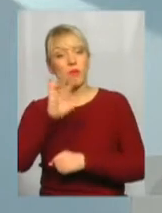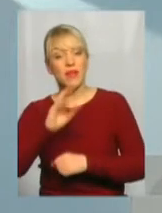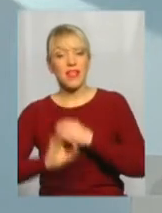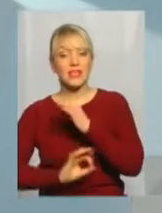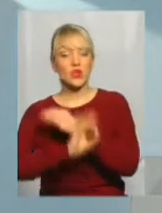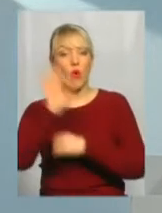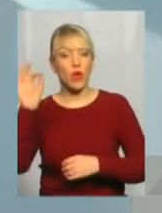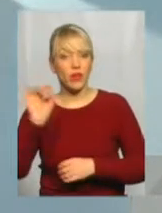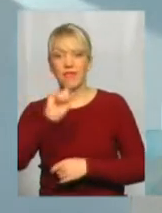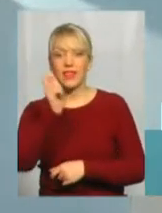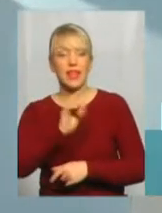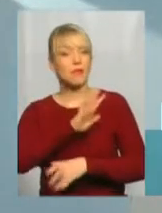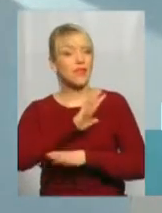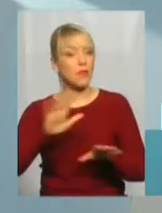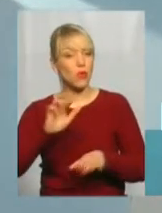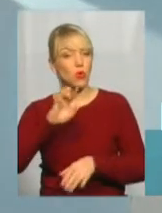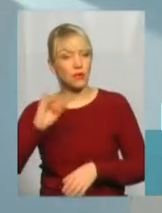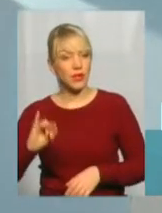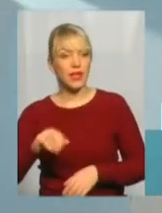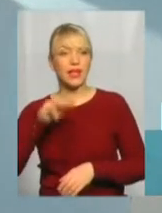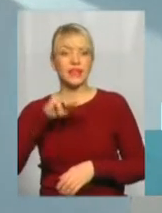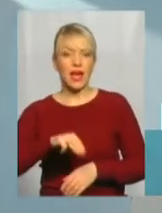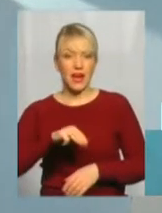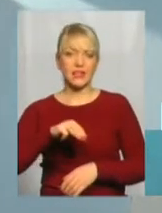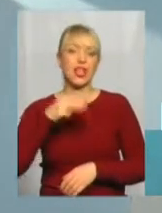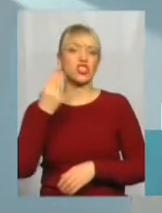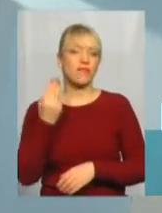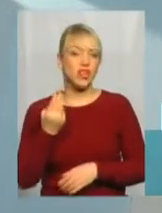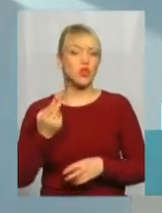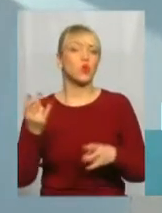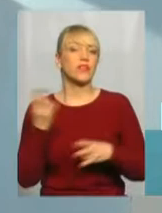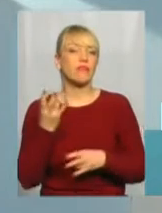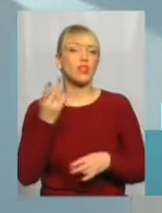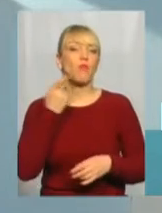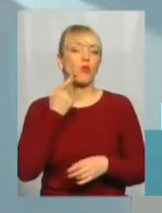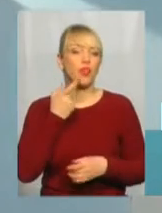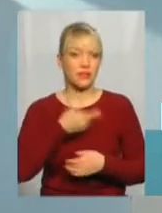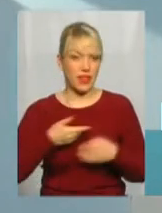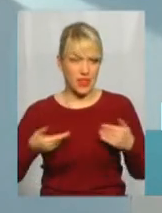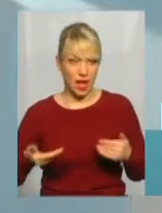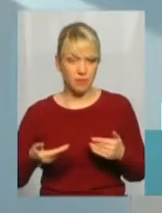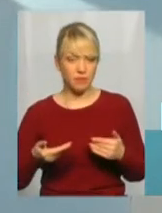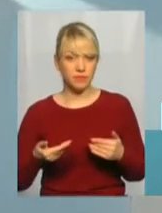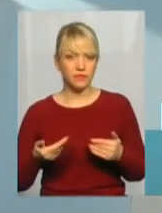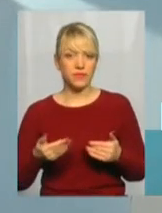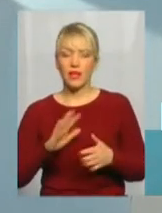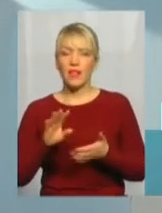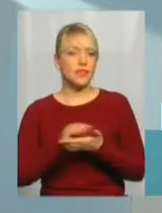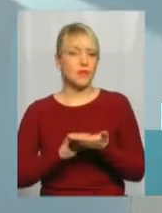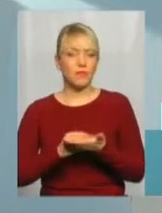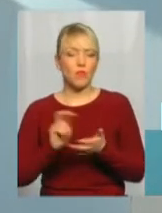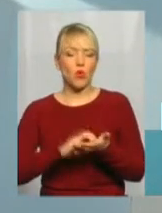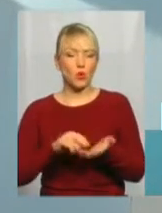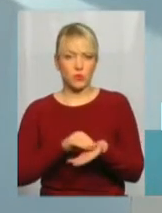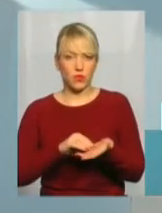Тарас Шевченко потрібен нам завжди. Я знову ж таки не боюсь повторитися, бо Тарас Шевченко